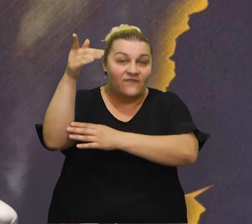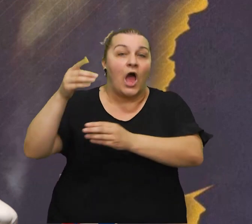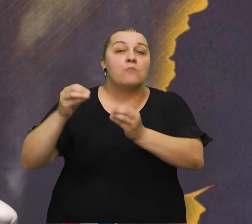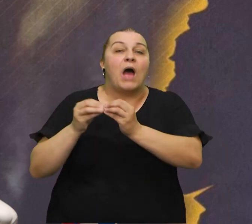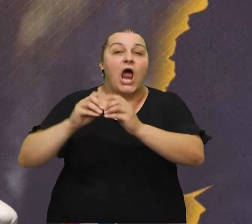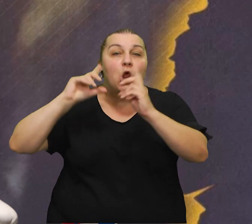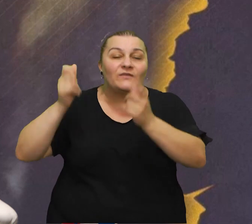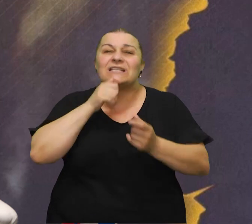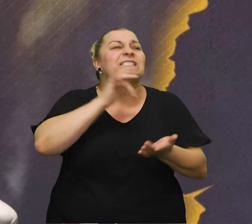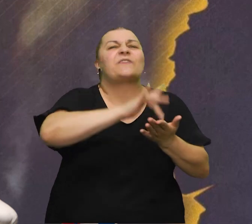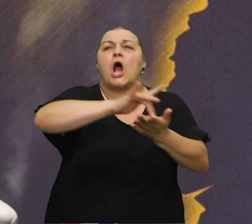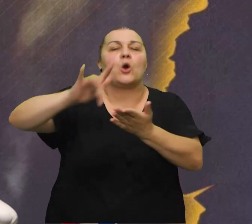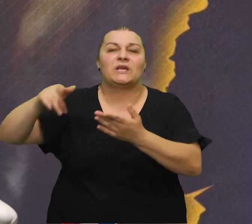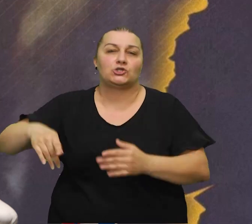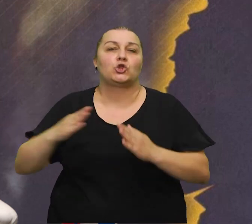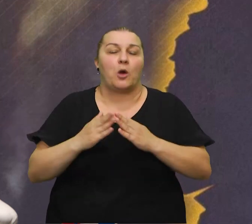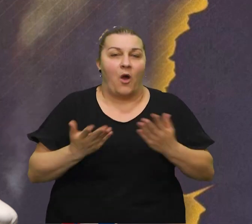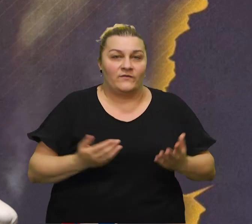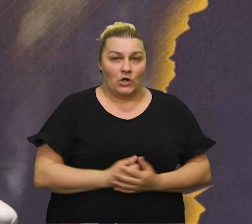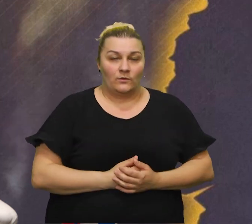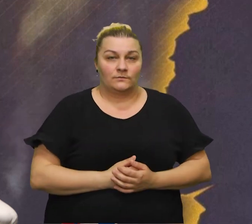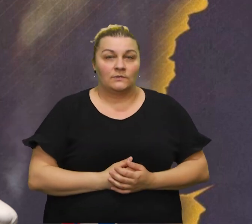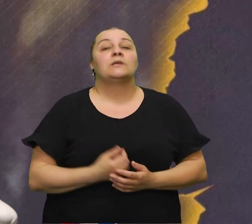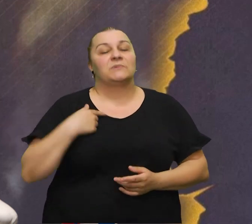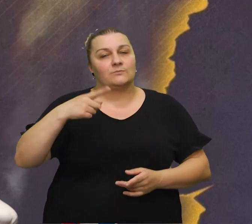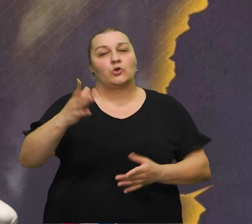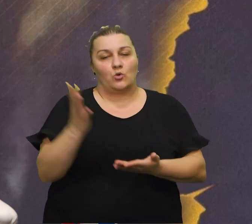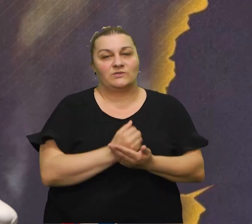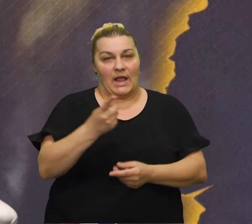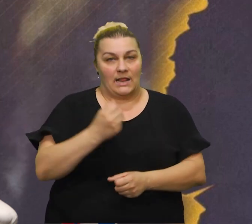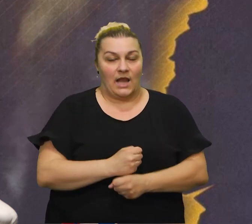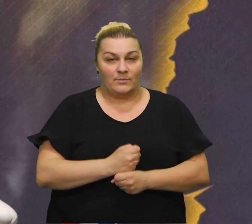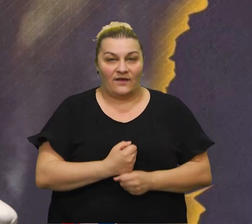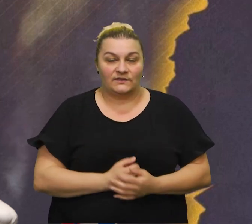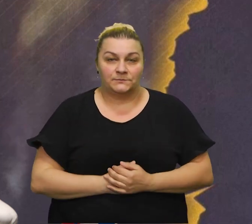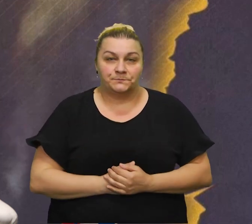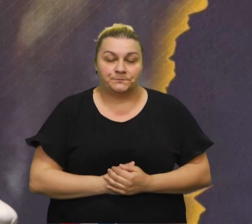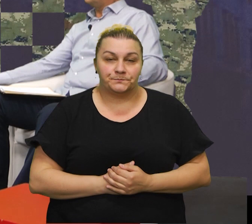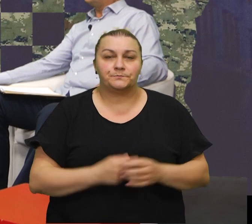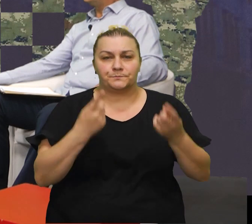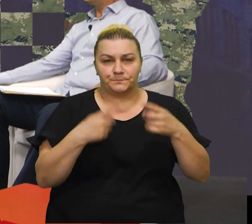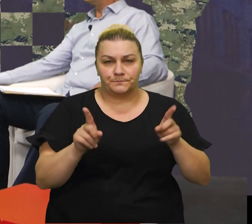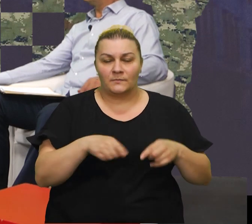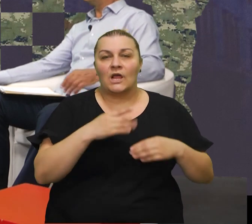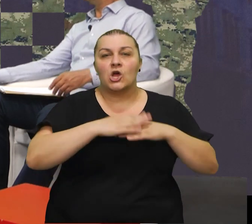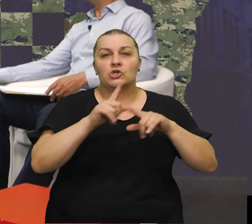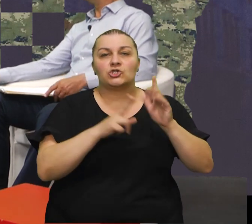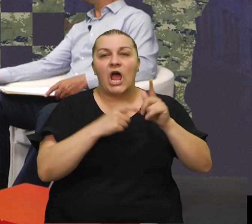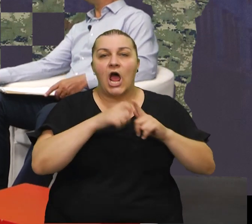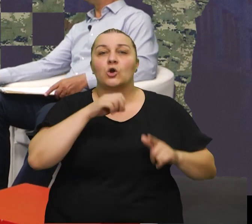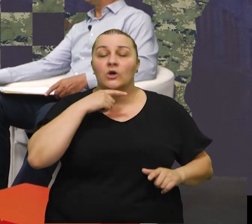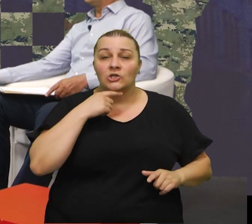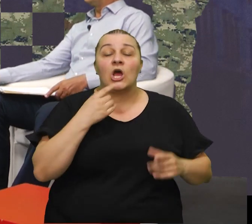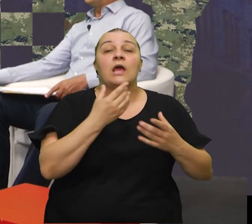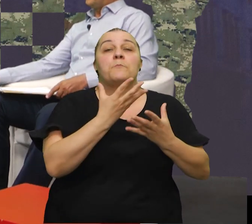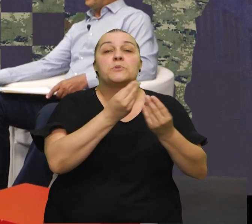nego u svakom mistu hrvatske domovine u svakom mistu i to smo napravili kaže žanko misli su mnogi danas